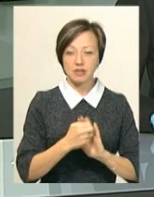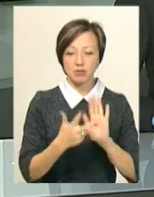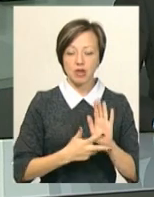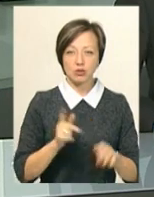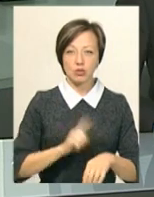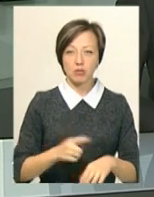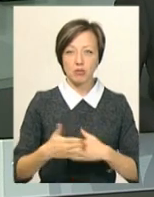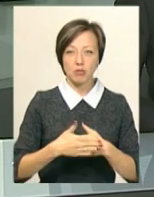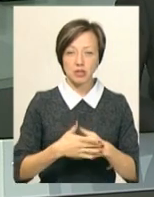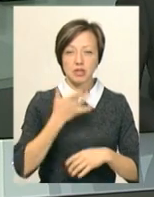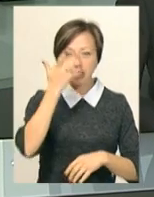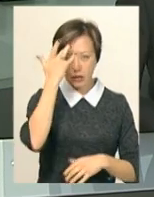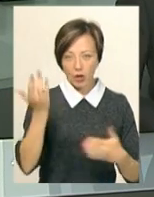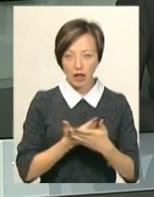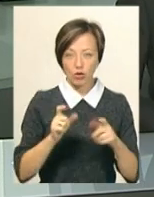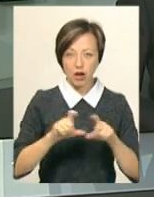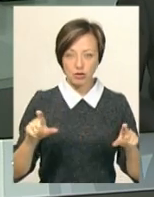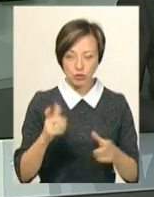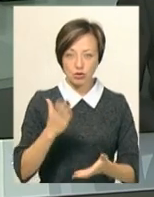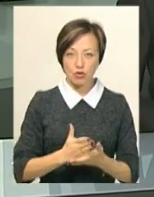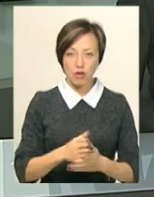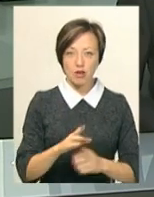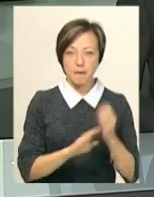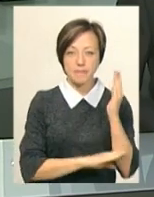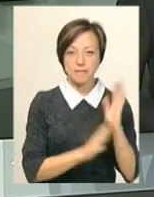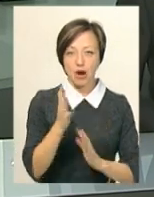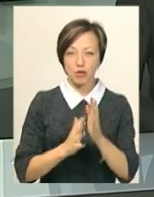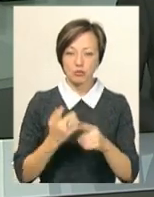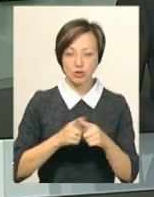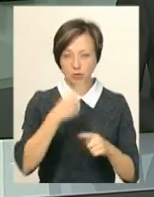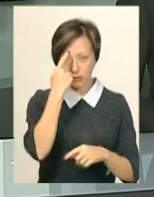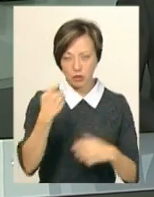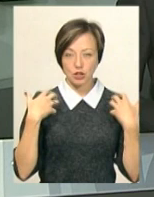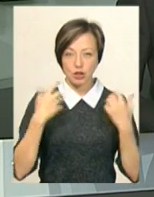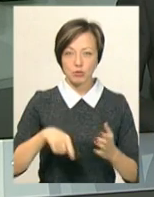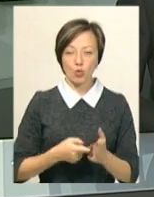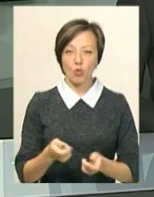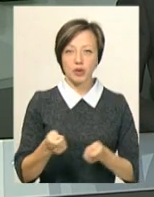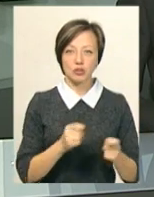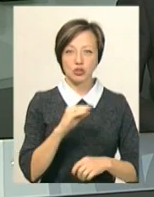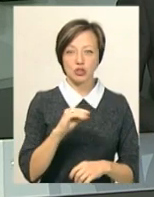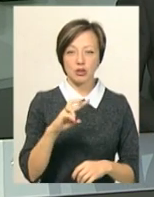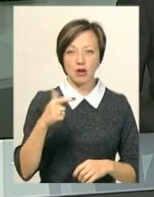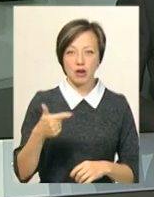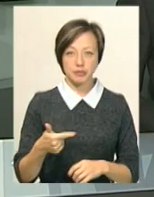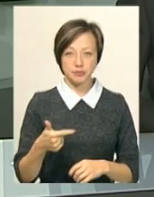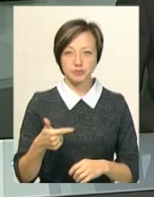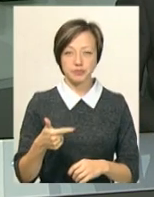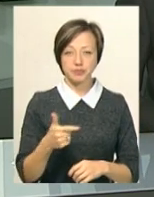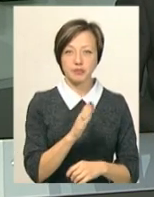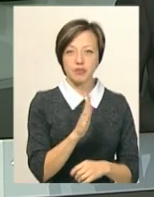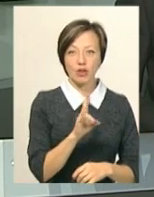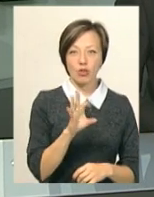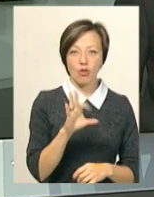-й годині поблизу літнього кінотеатру, що розташований у парку. Про це повідомив начальник міського управління житлово-комунального господарства